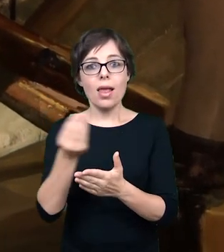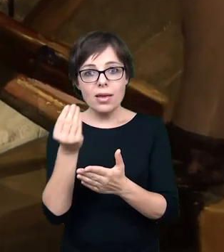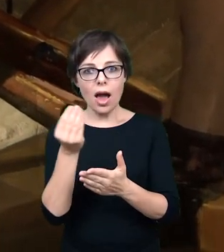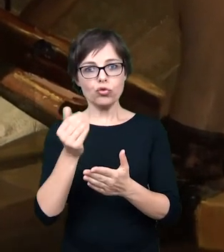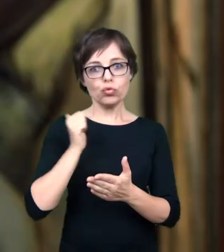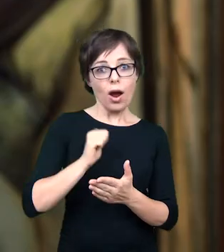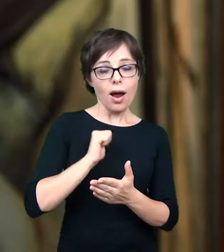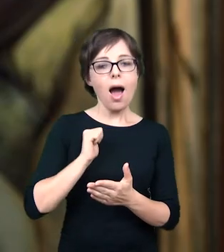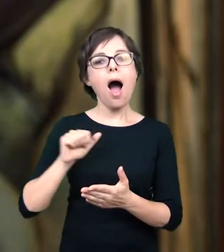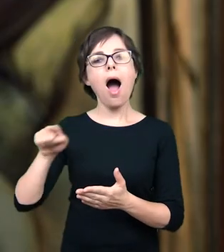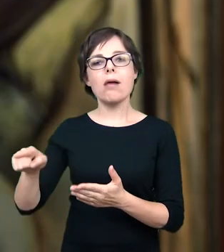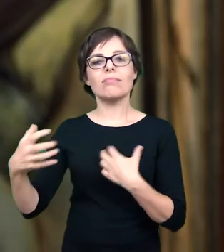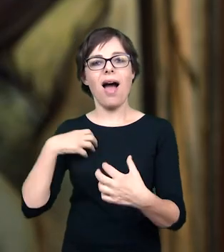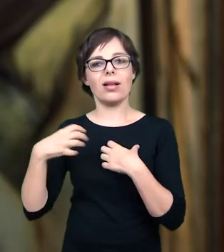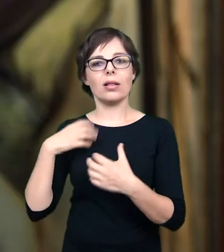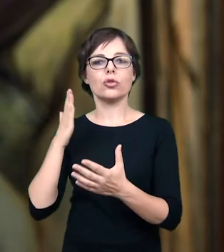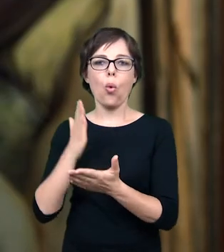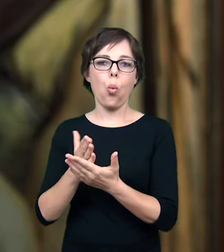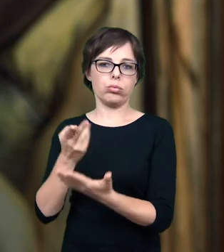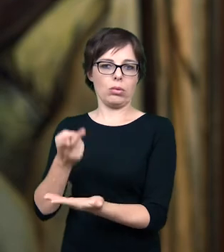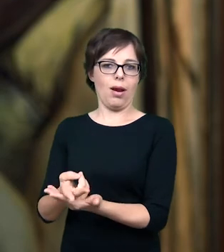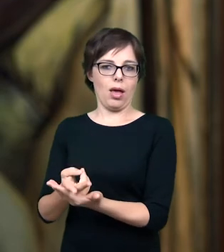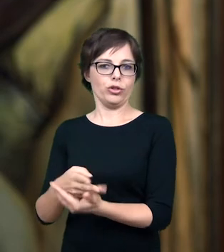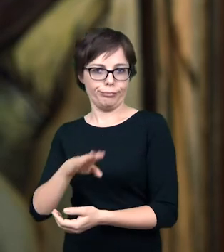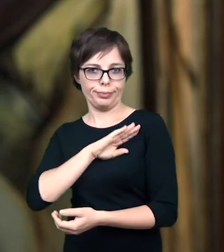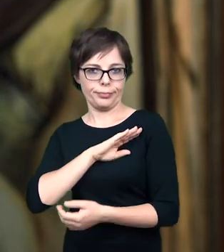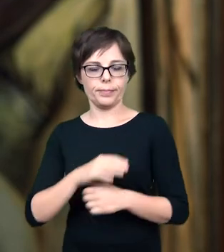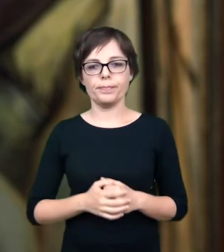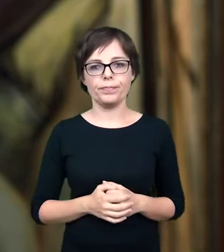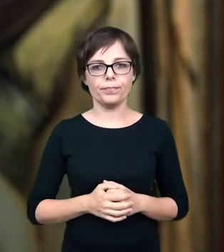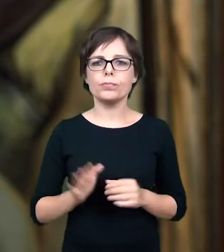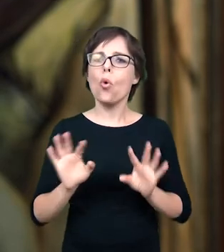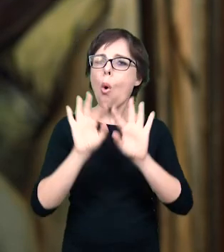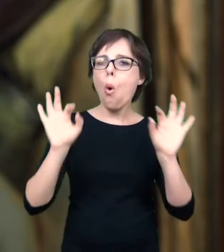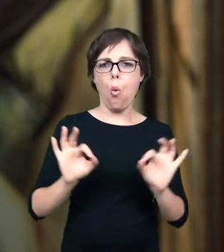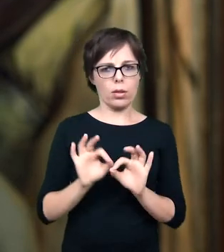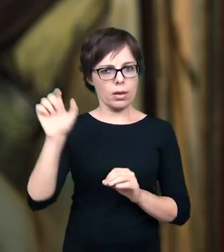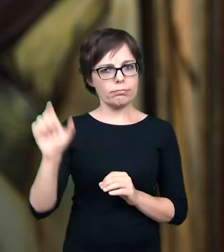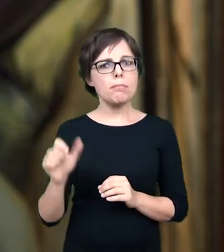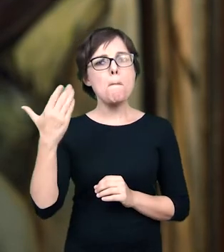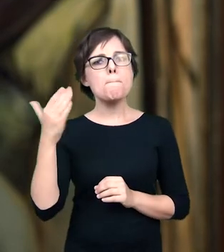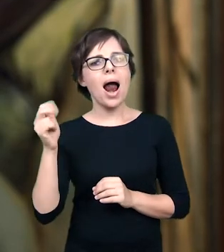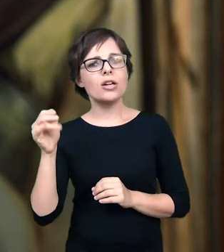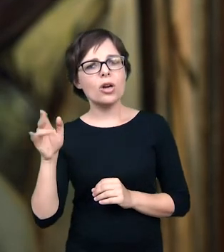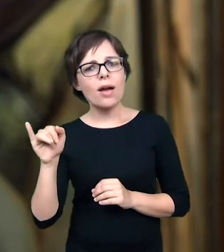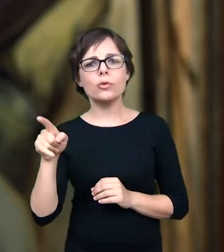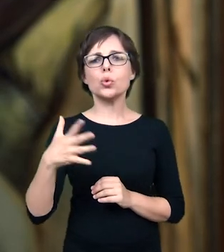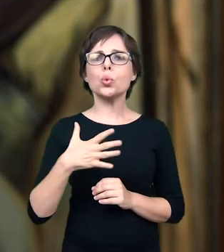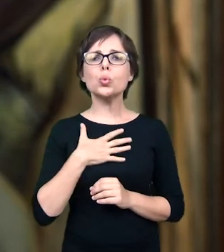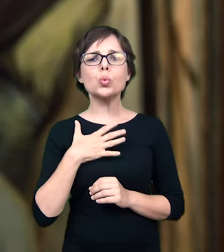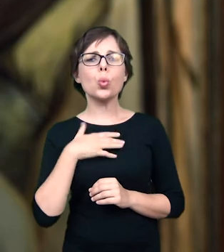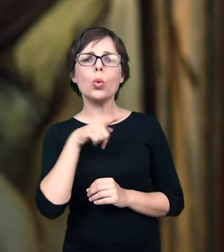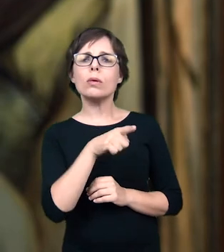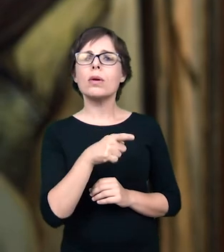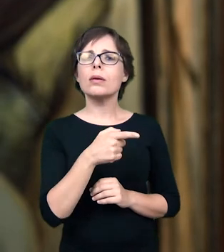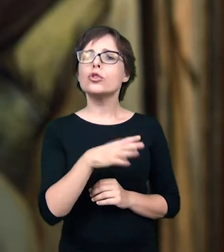Dla Malczewskiego w ogóle problem śmierci był też o tyle istotny, że